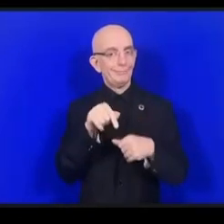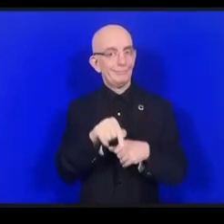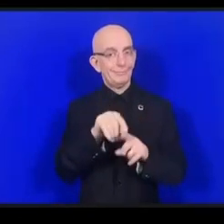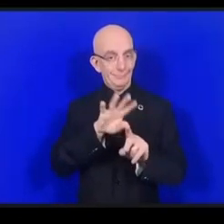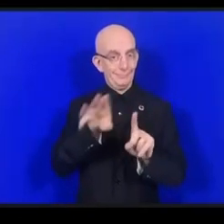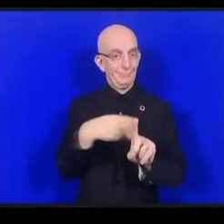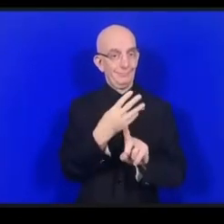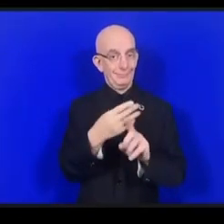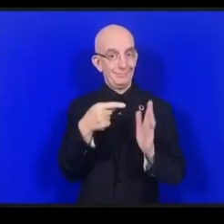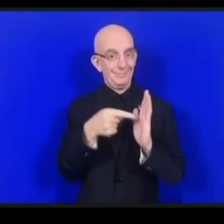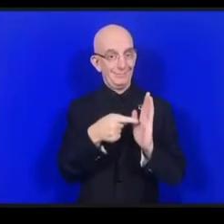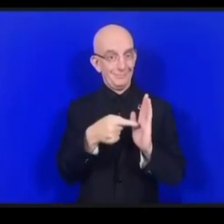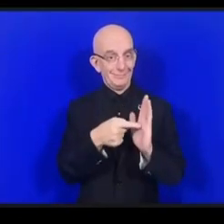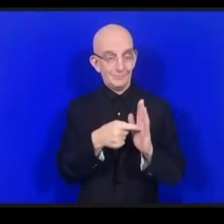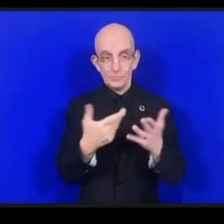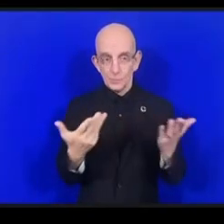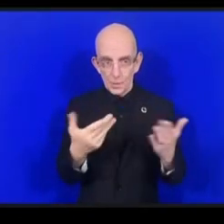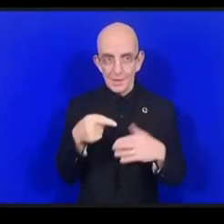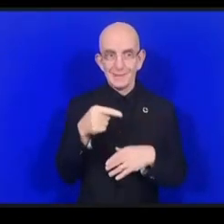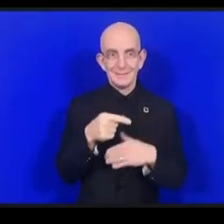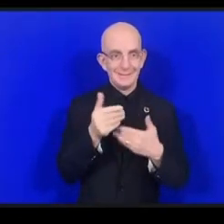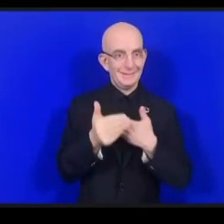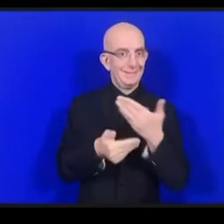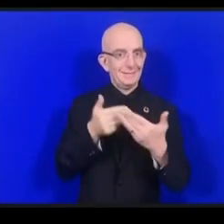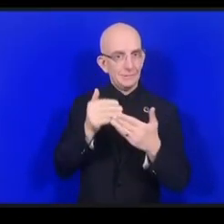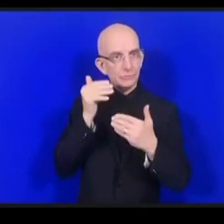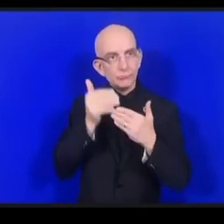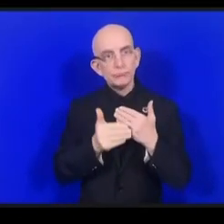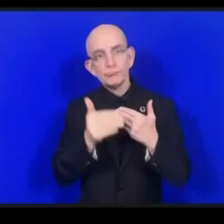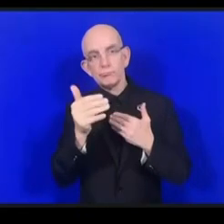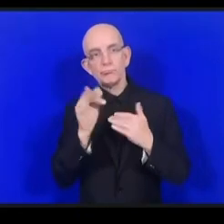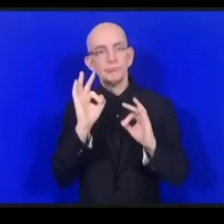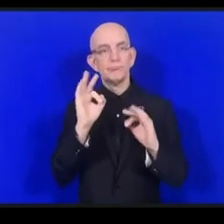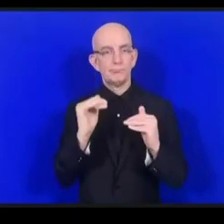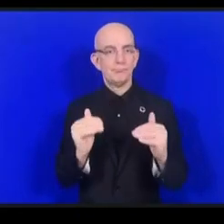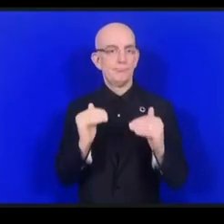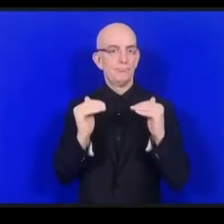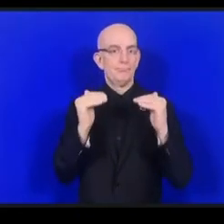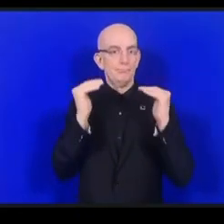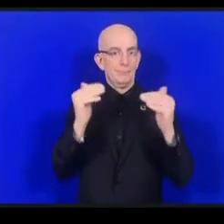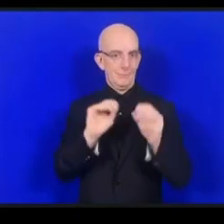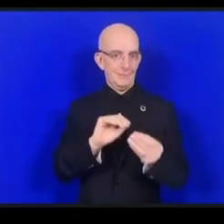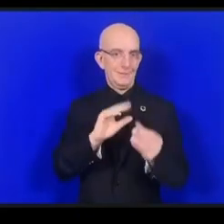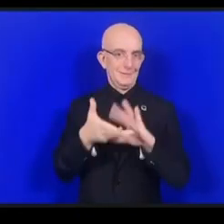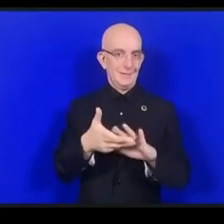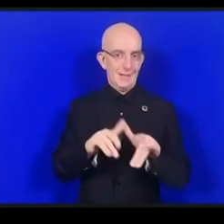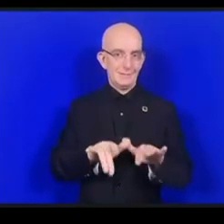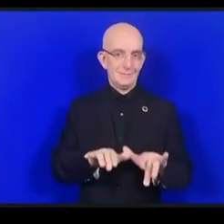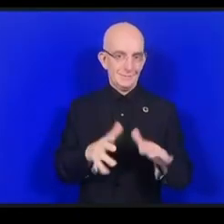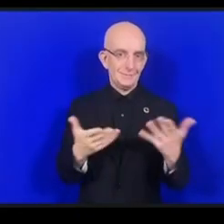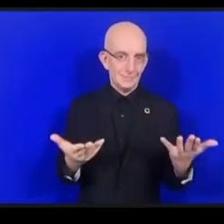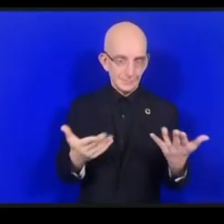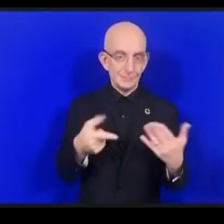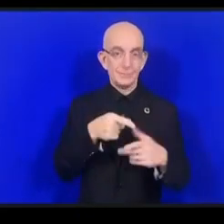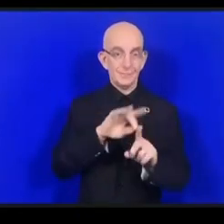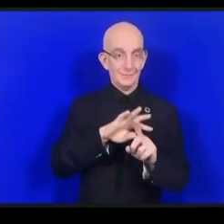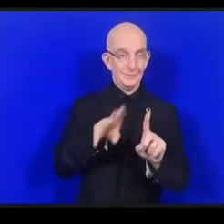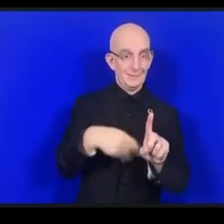مثل أهداف التنمية المستدامة وأيضا تحقيق مستقبل أفضل للإنترنت